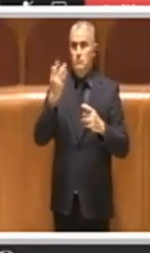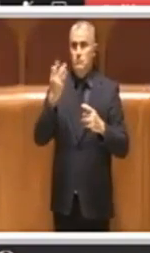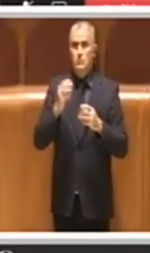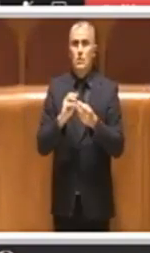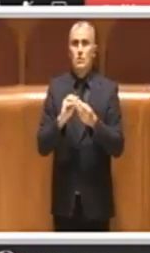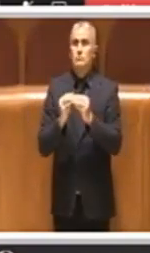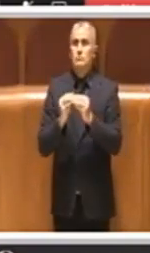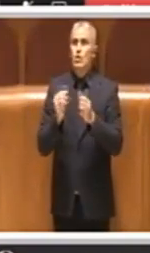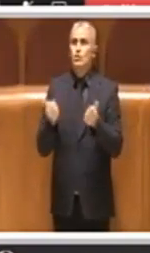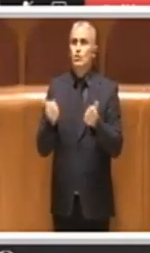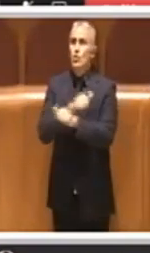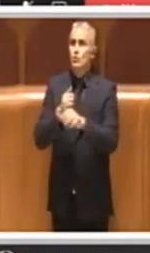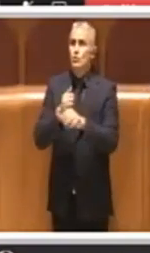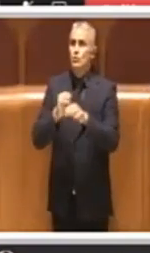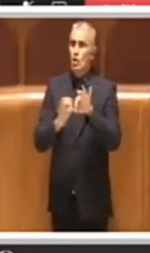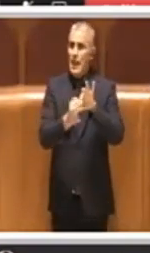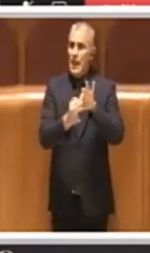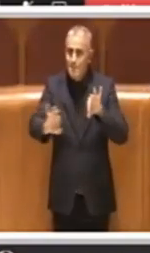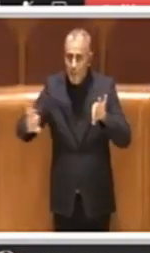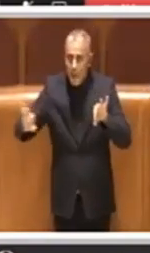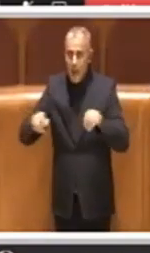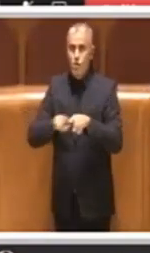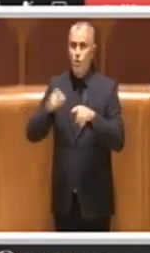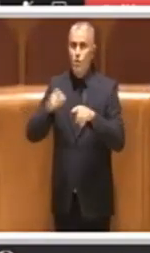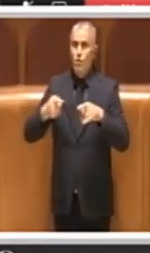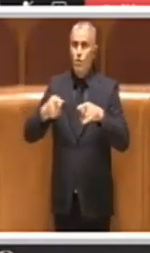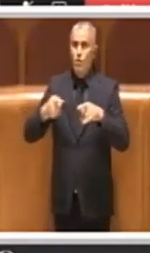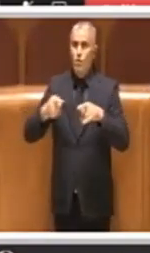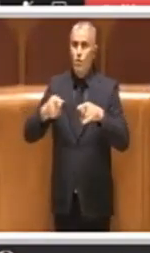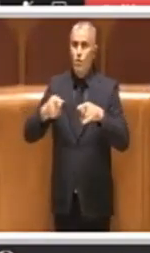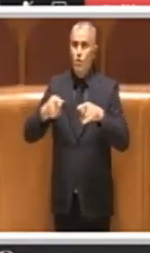degli impianti e via discorrendo.